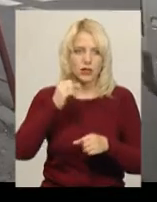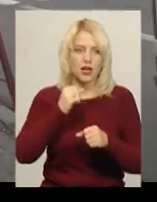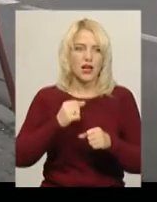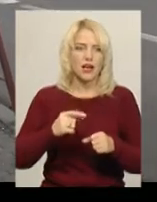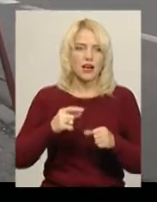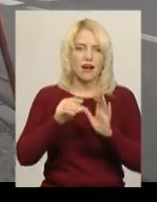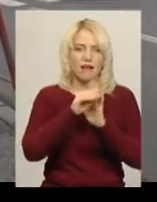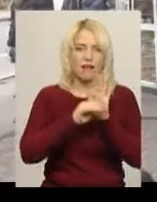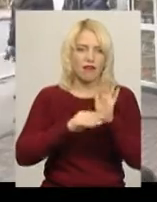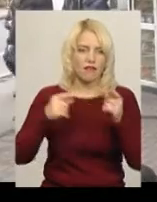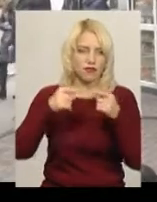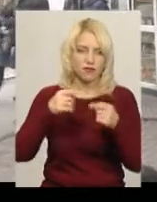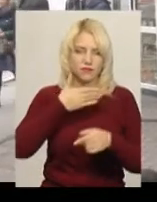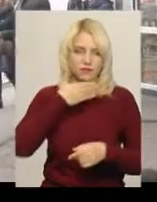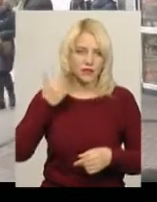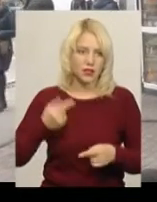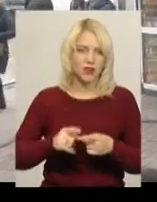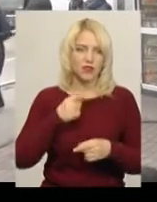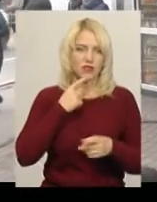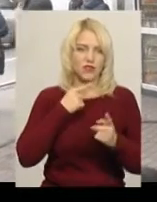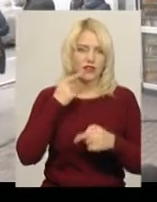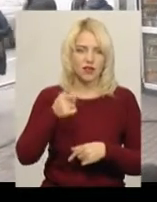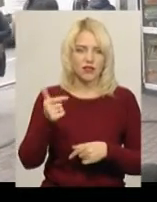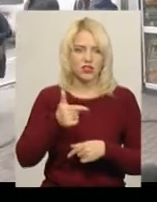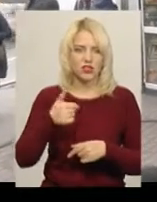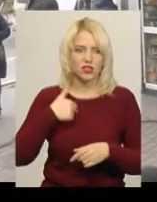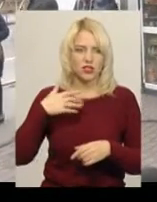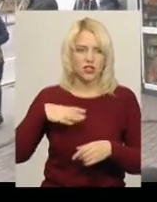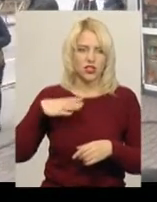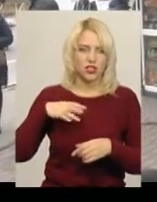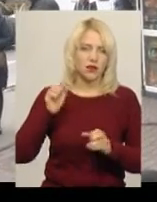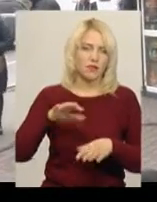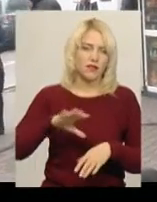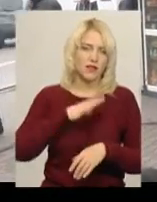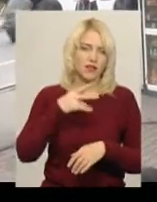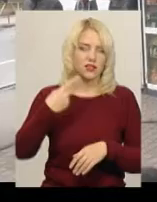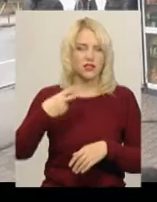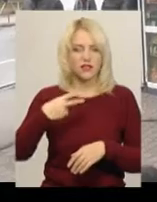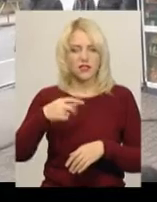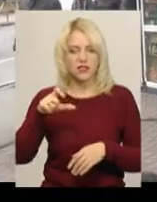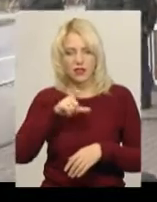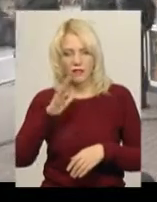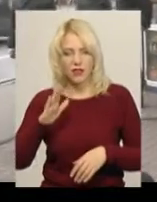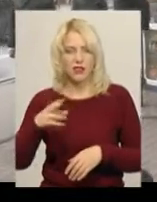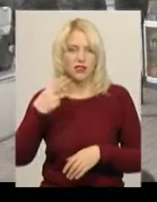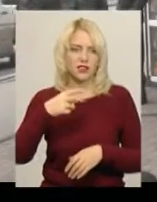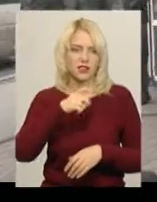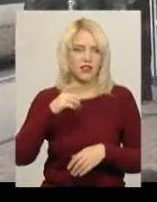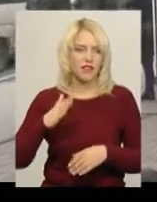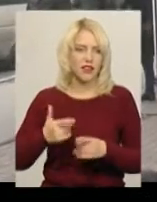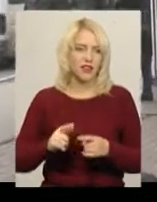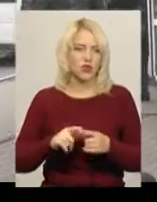графіку збиваються. «От я їду в Дальні Горечани, чекаю, хвилин буває 20-30. Просто